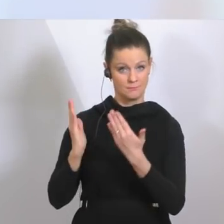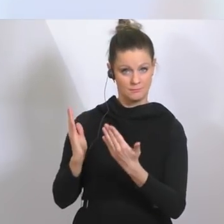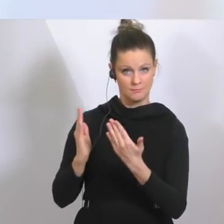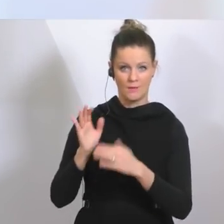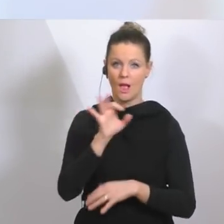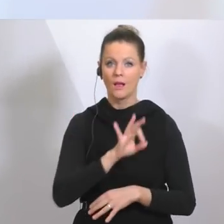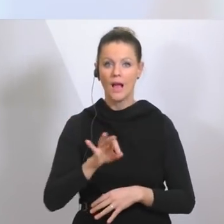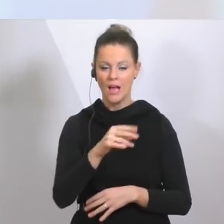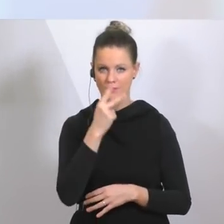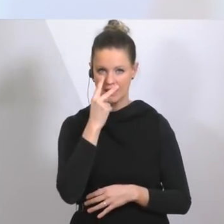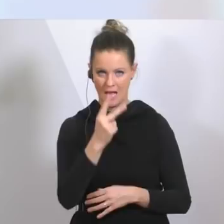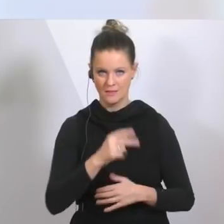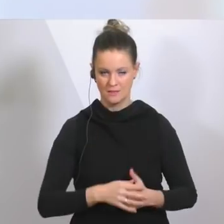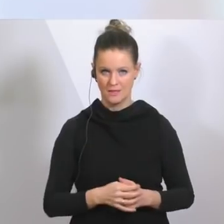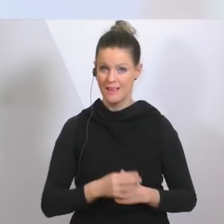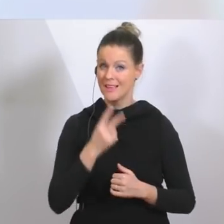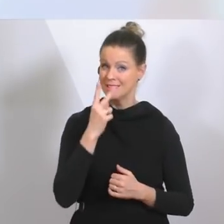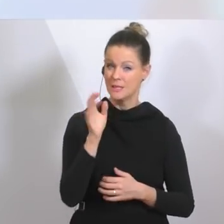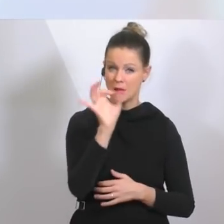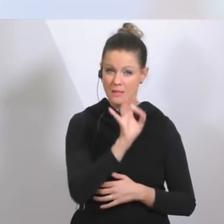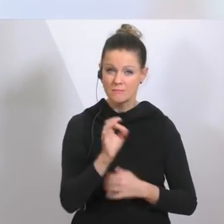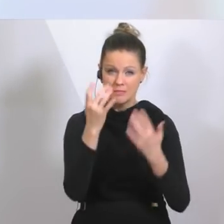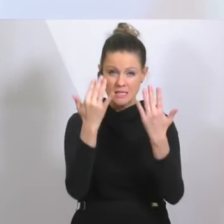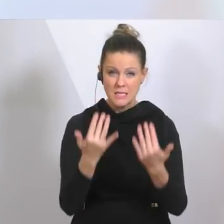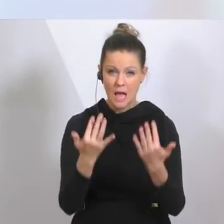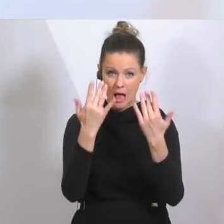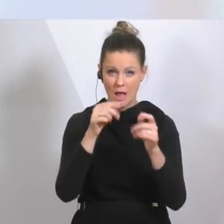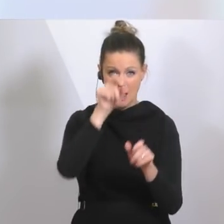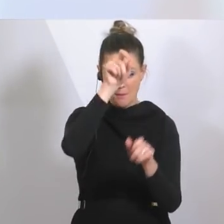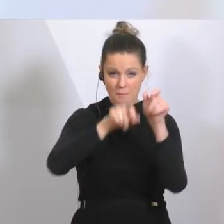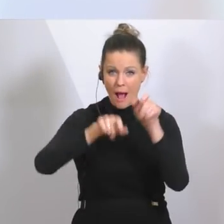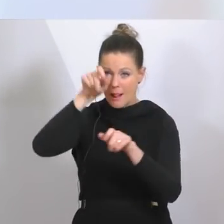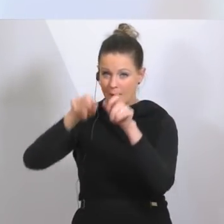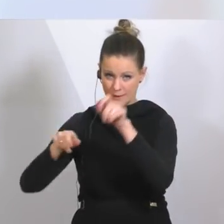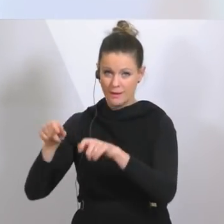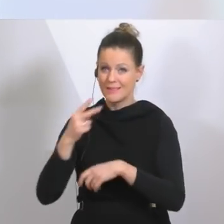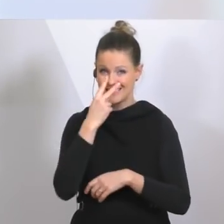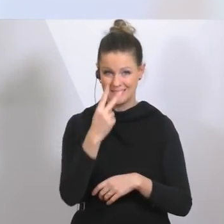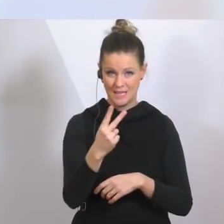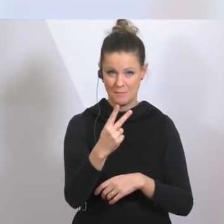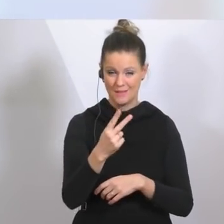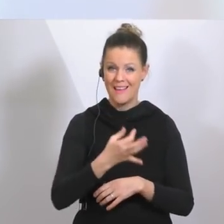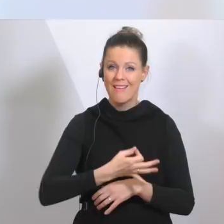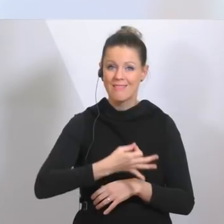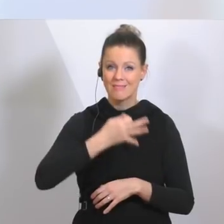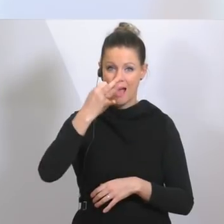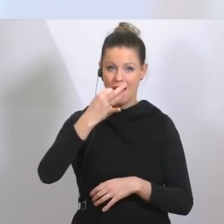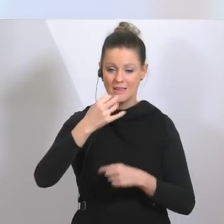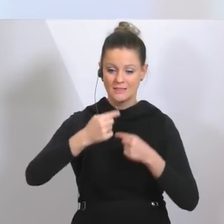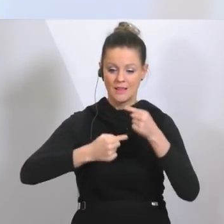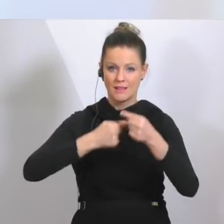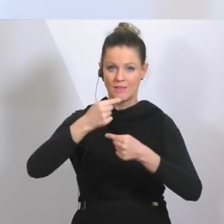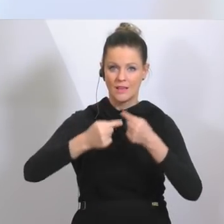ansehen, dann sehen Sie anhand der Zahlen, anhand der Balken, anhand der Balken, dass die Tagesentwicklungen, die